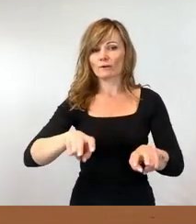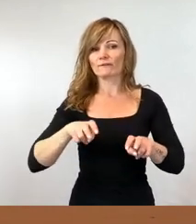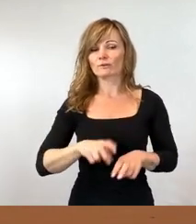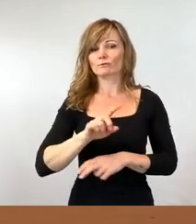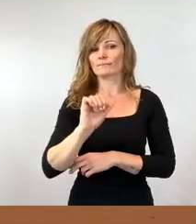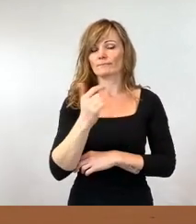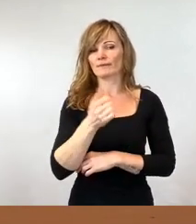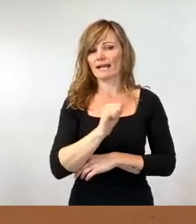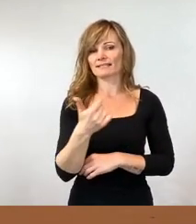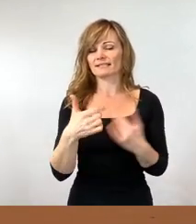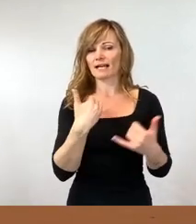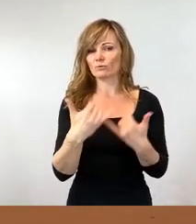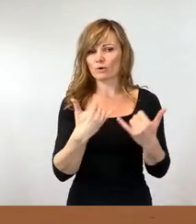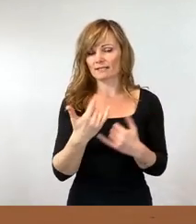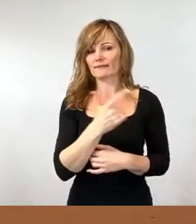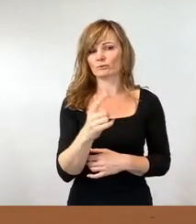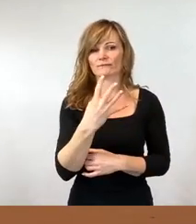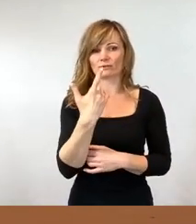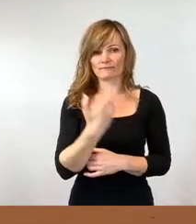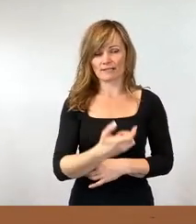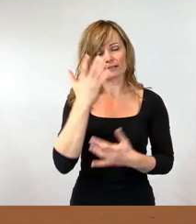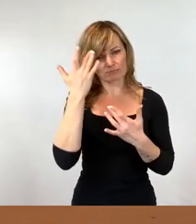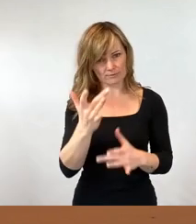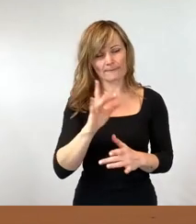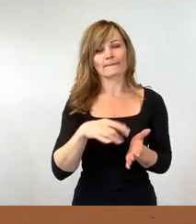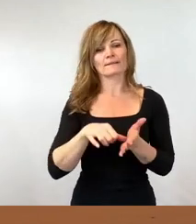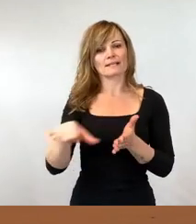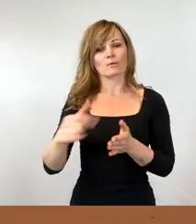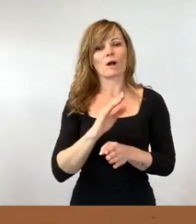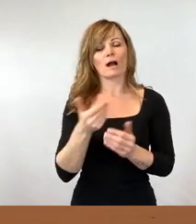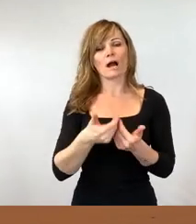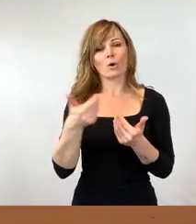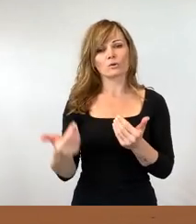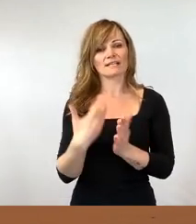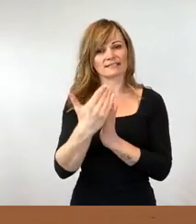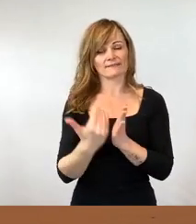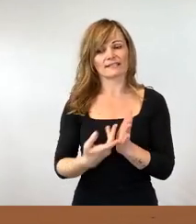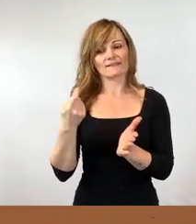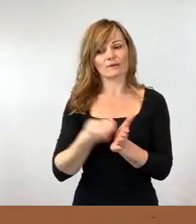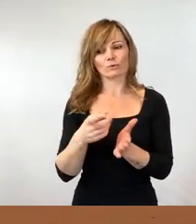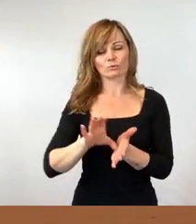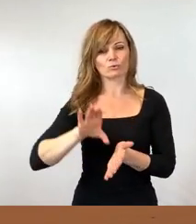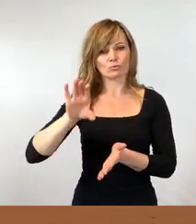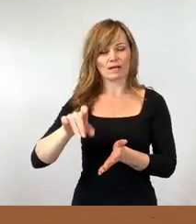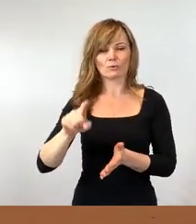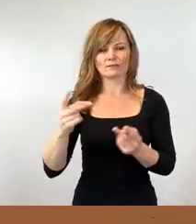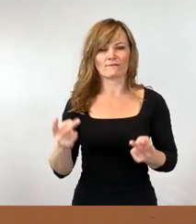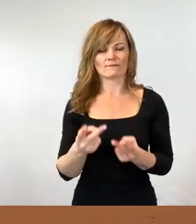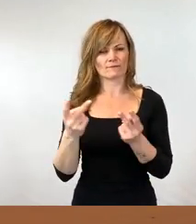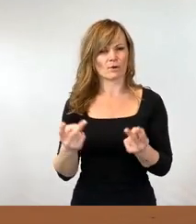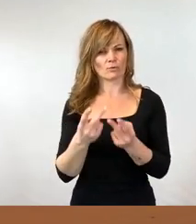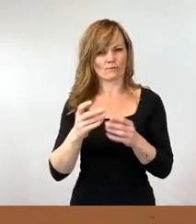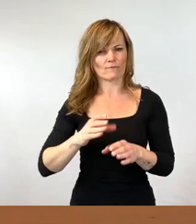stimmt der Zahlung einer außertariflichen Vergütungszulage sowie einer Bonuszahlung auf Grundlage einer